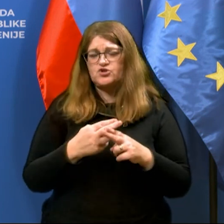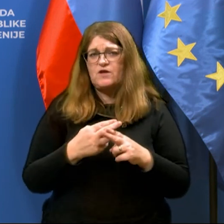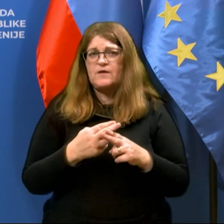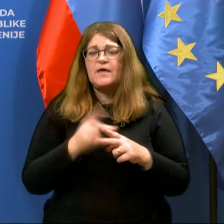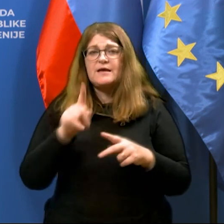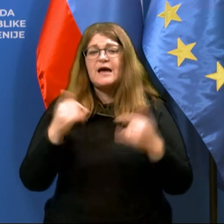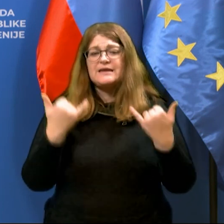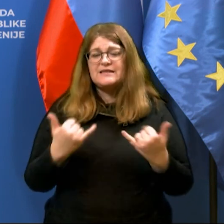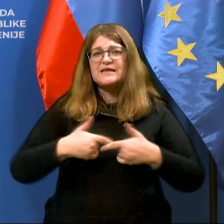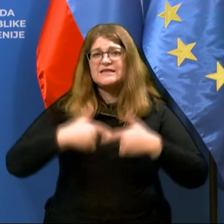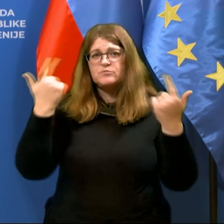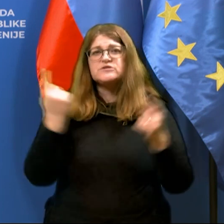kar je danes pojasnila tudi policija.